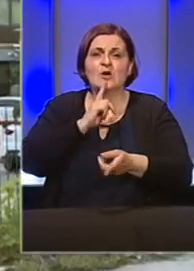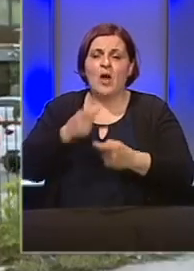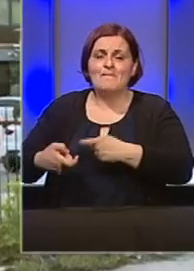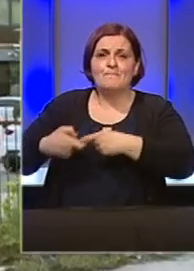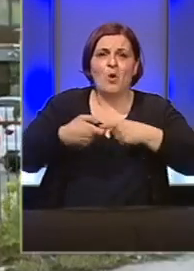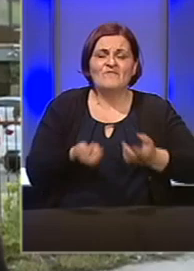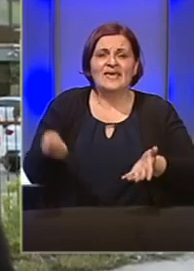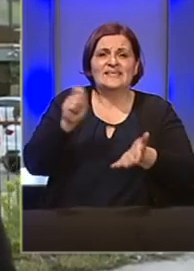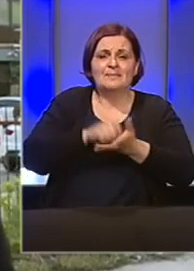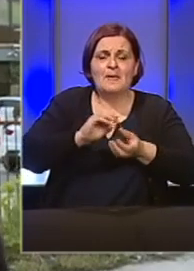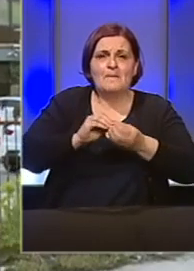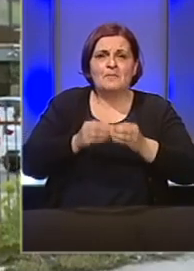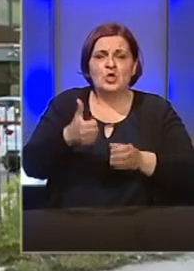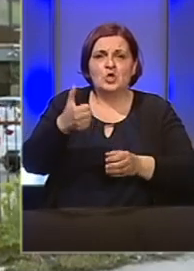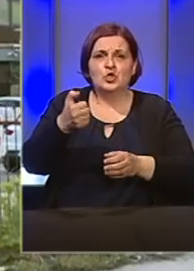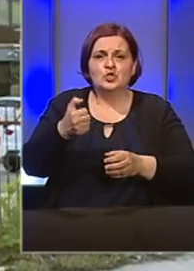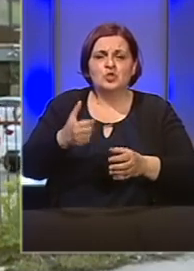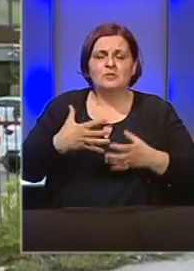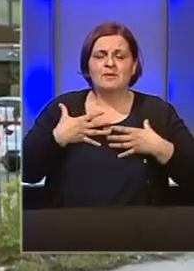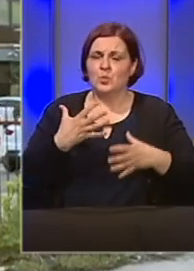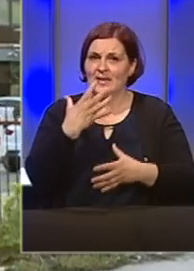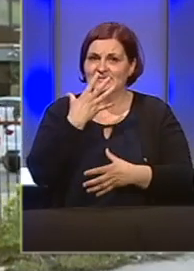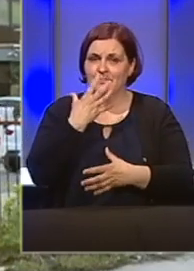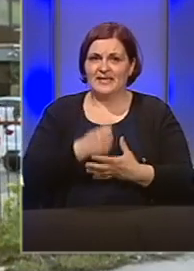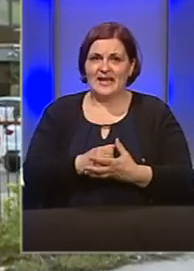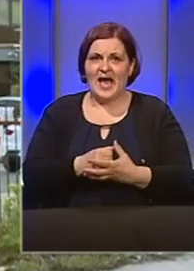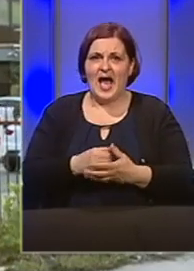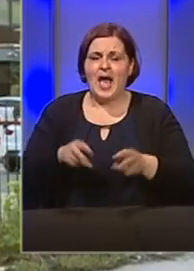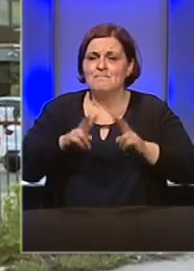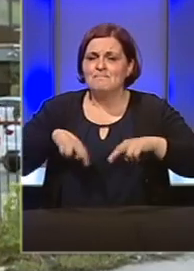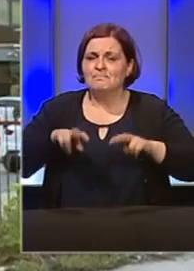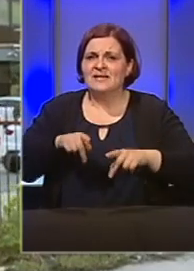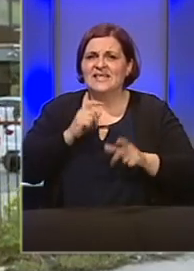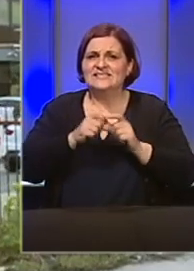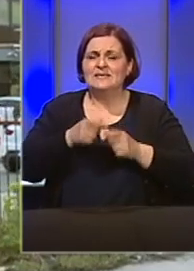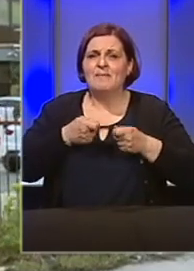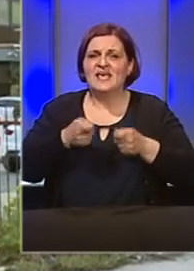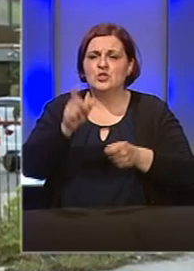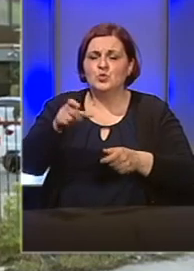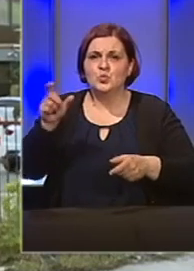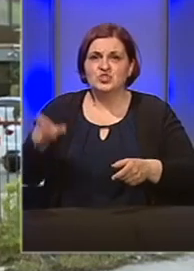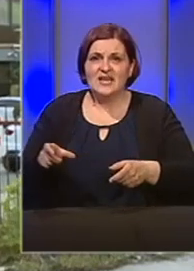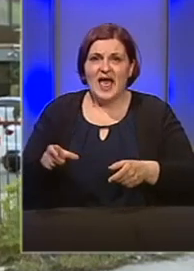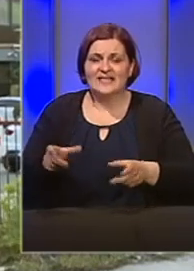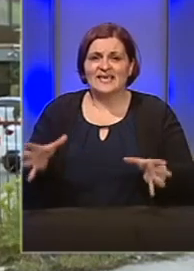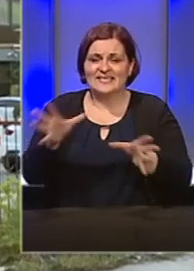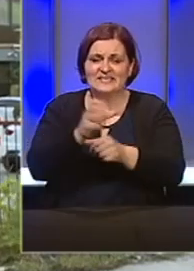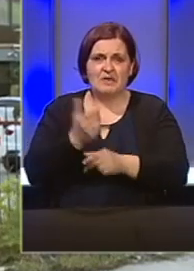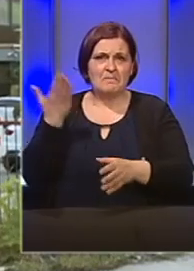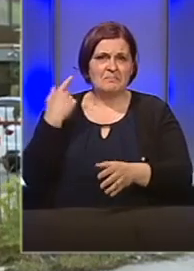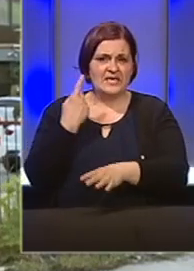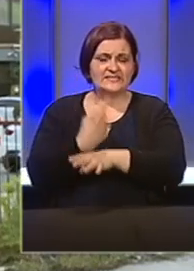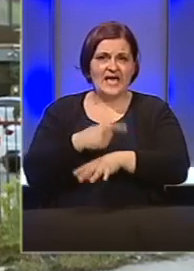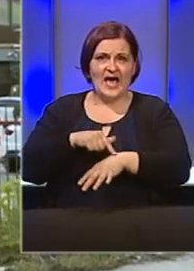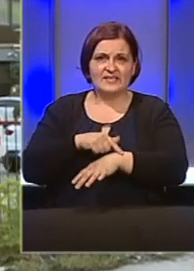vezu sa nabavkom spornih stotinu respiratora. Pretresanje SIP-e i tužilaštva Bosne i Hercegovine završeno je nešto prije